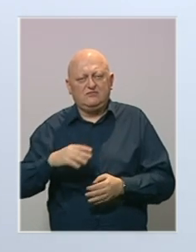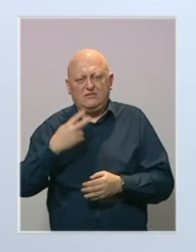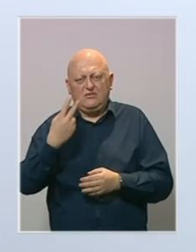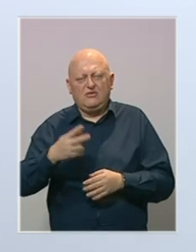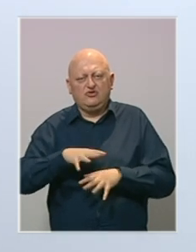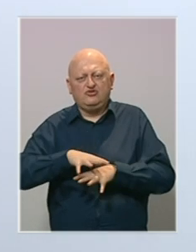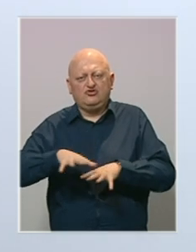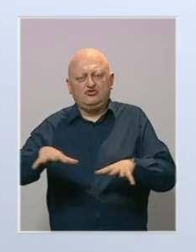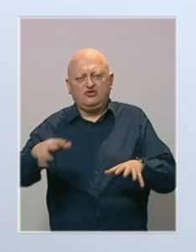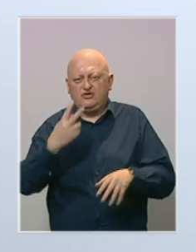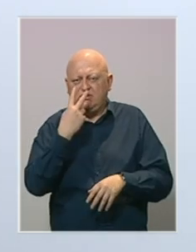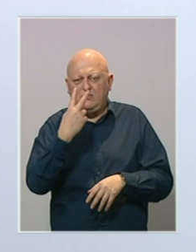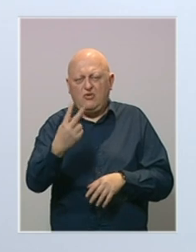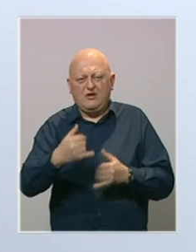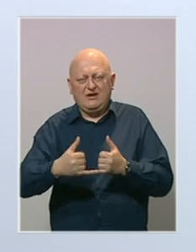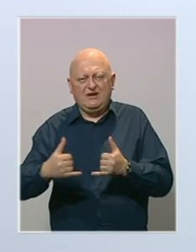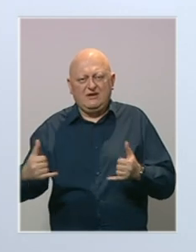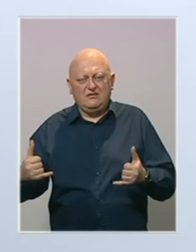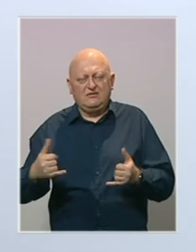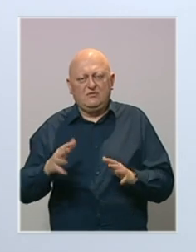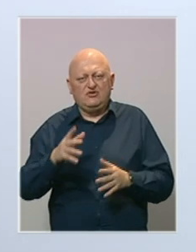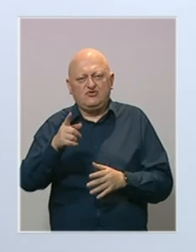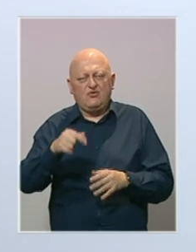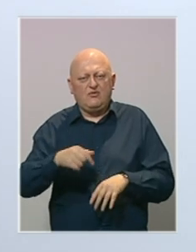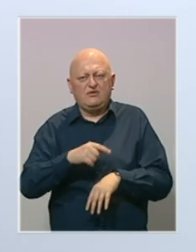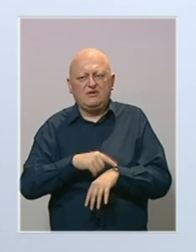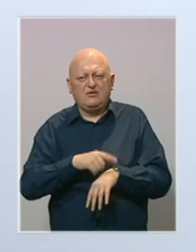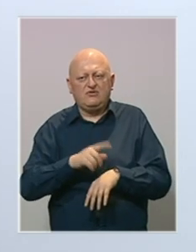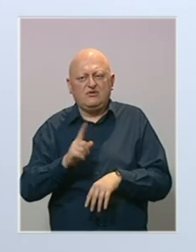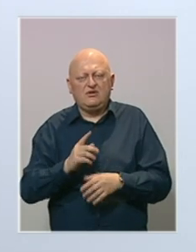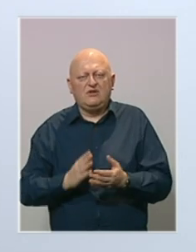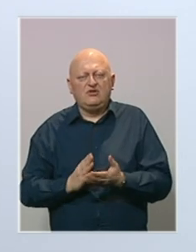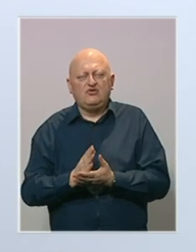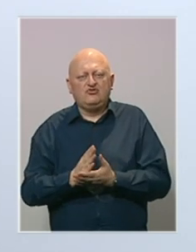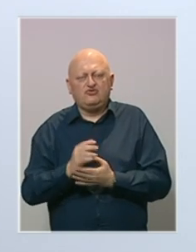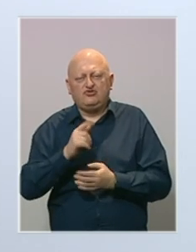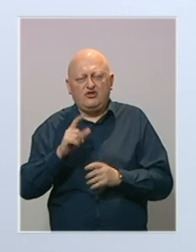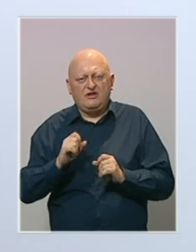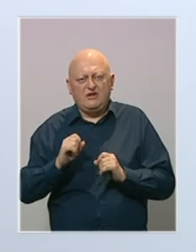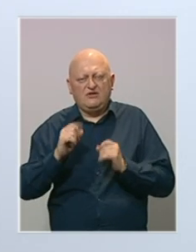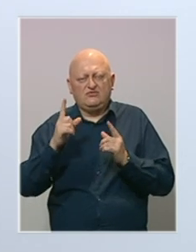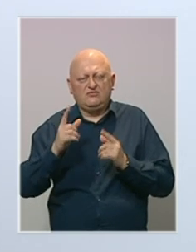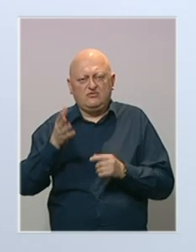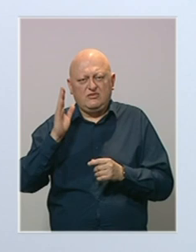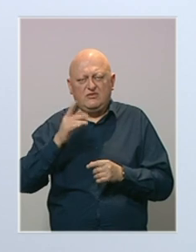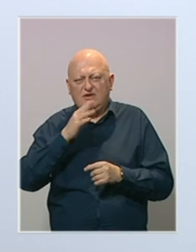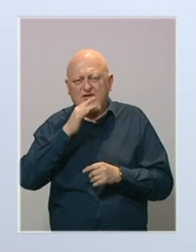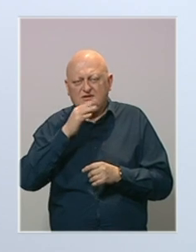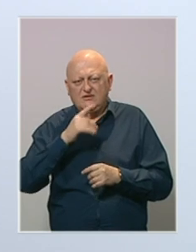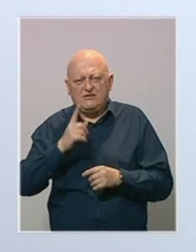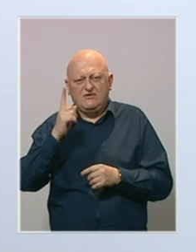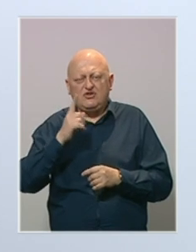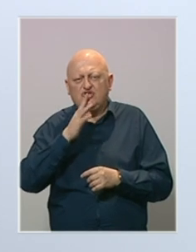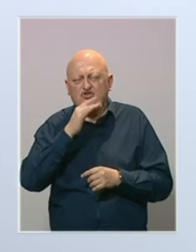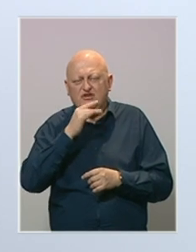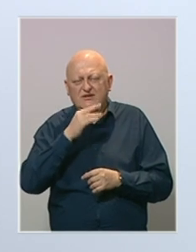prilično širok pogled grada. Međutim, to u ovom trenutku nije slučaj, što i ne čudi, budući da su i Sarajevo, ali istočno